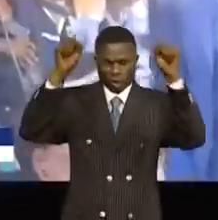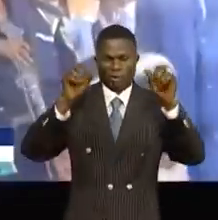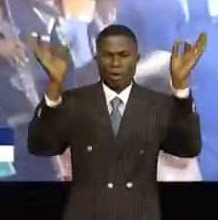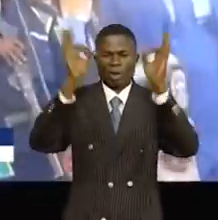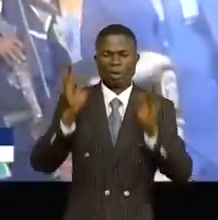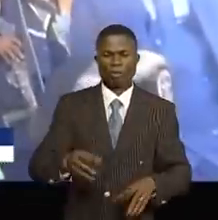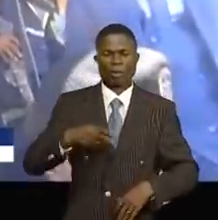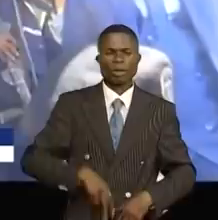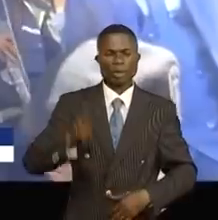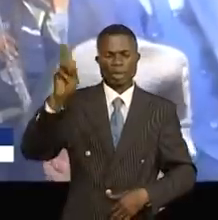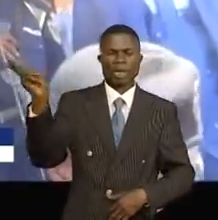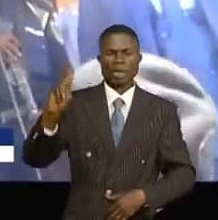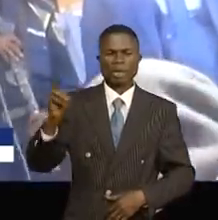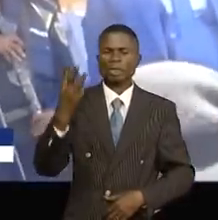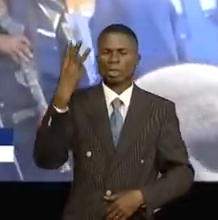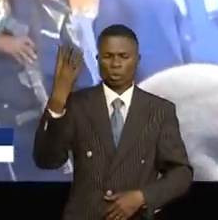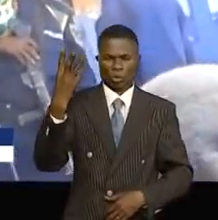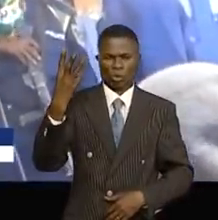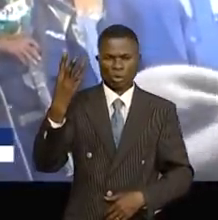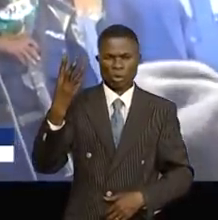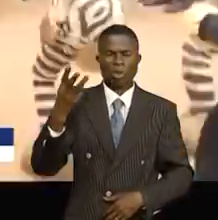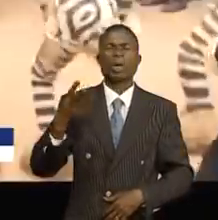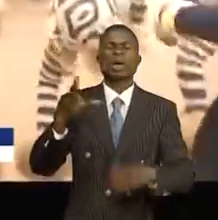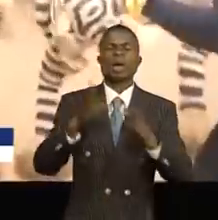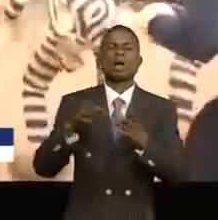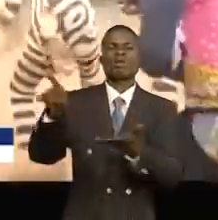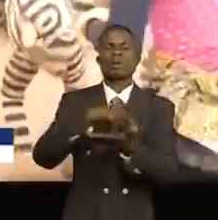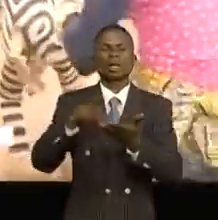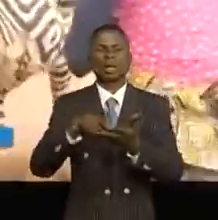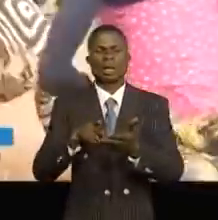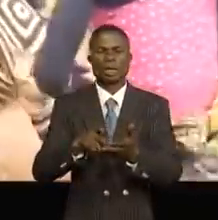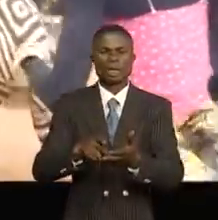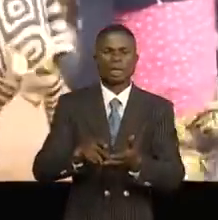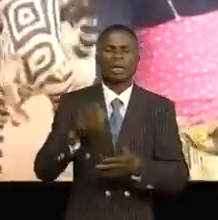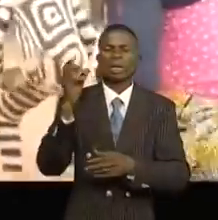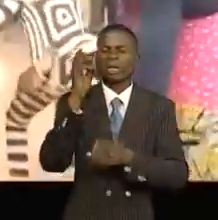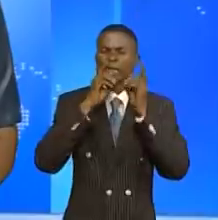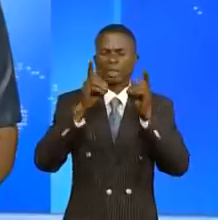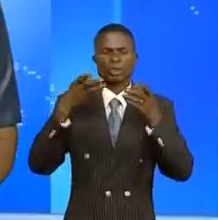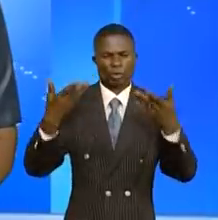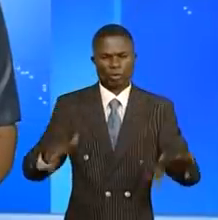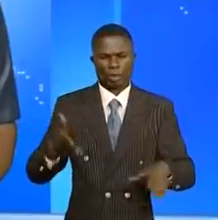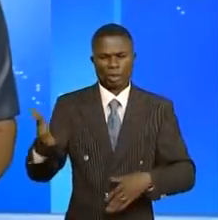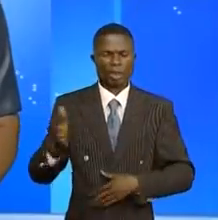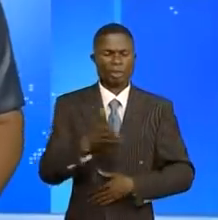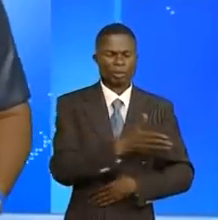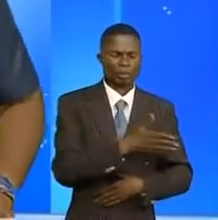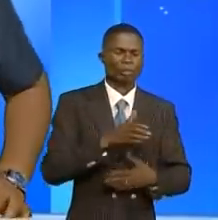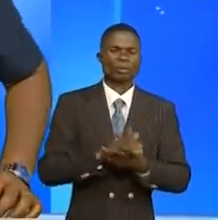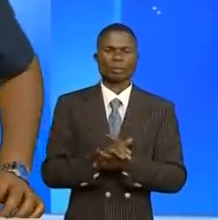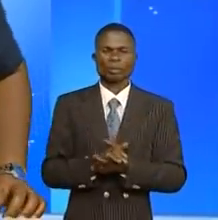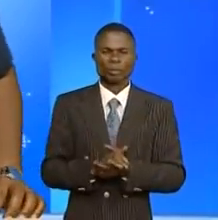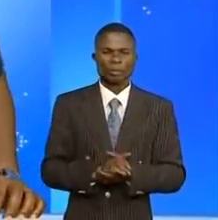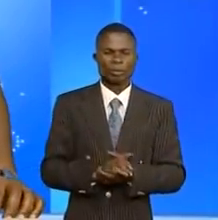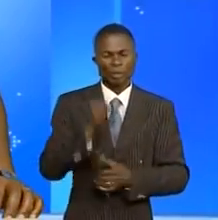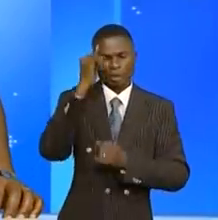fédération de l'UDPS Kassai 3. Signalons que c'est par la danse pendée que ce meeting s'est clôturé. C